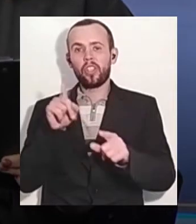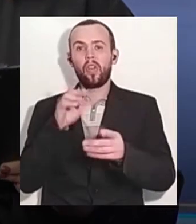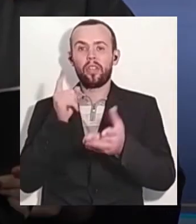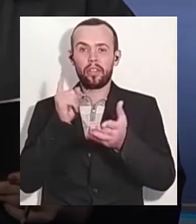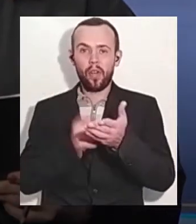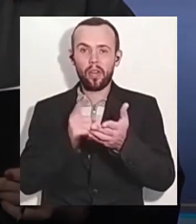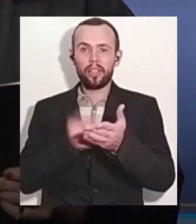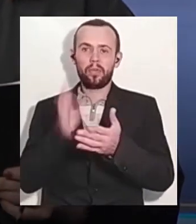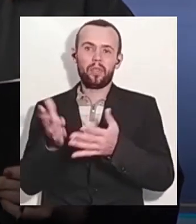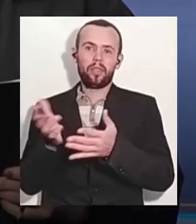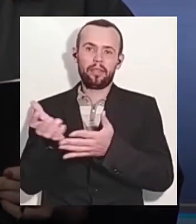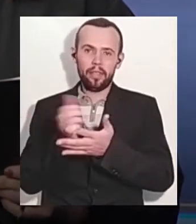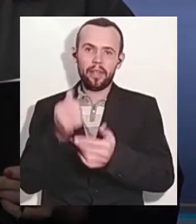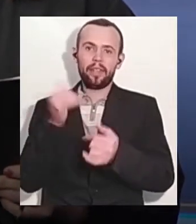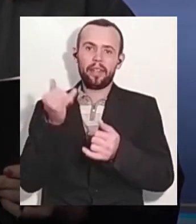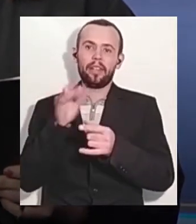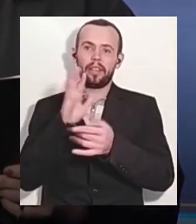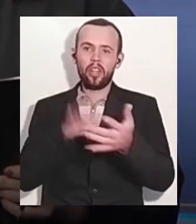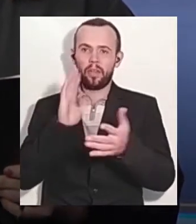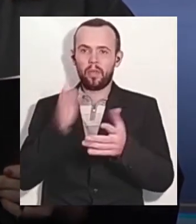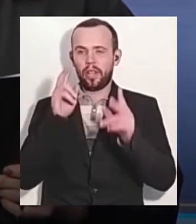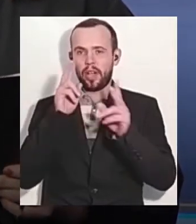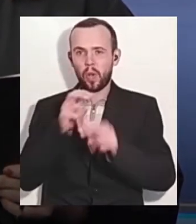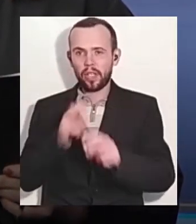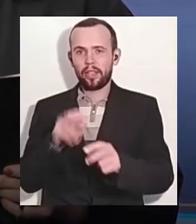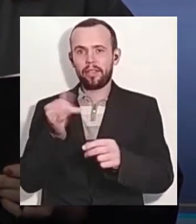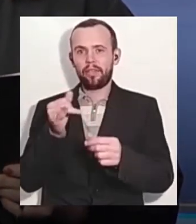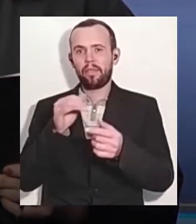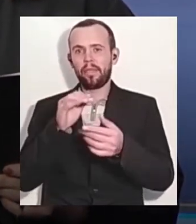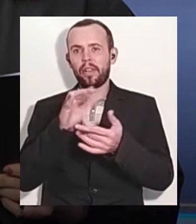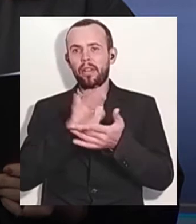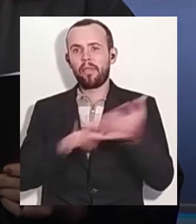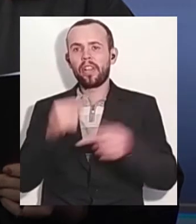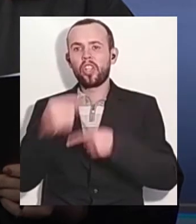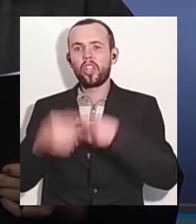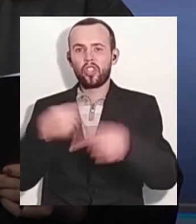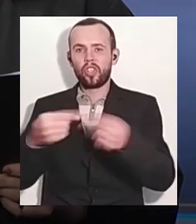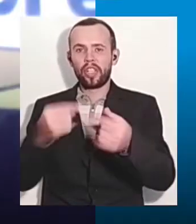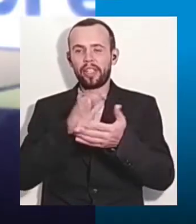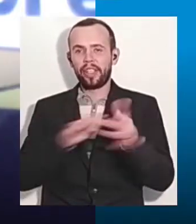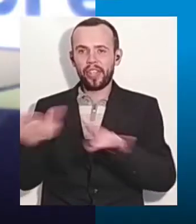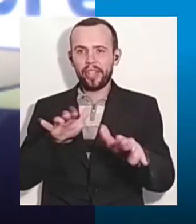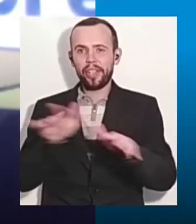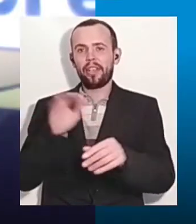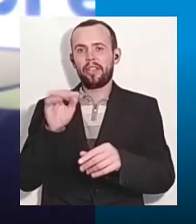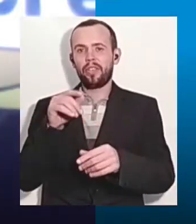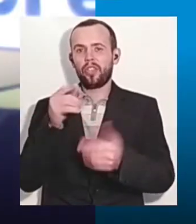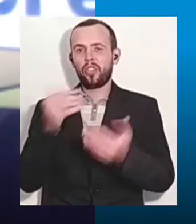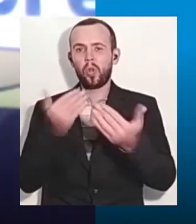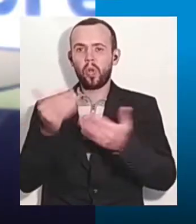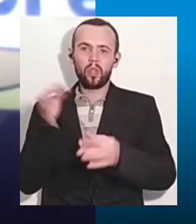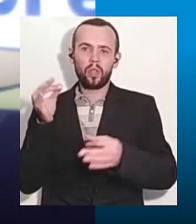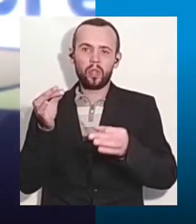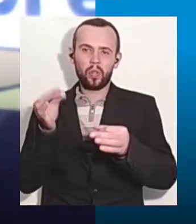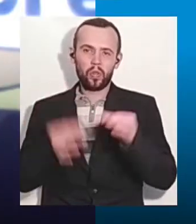вчиняють самогубство. І не тільки ось так полякати, скажімо так, кров пустити, а багато в нас смертей, які